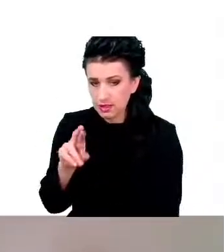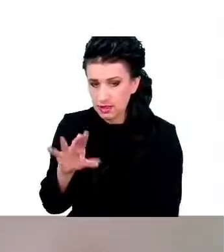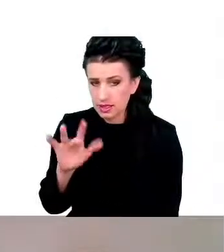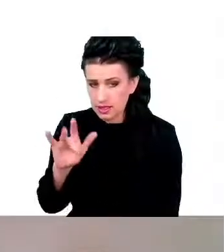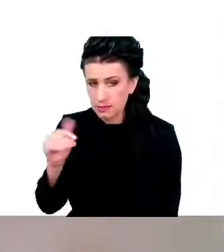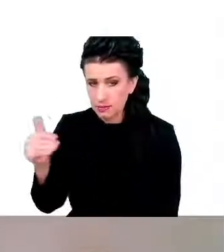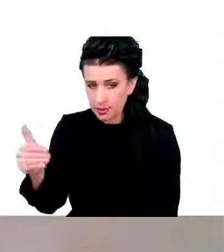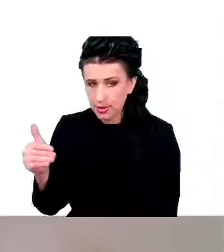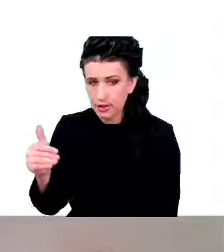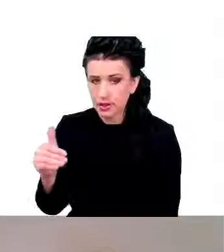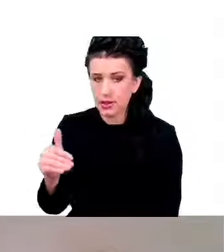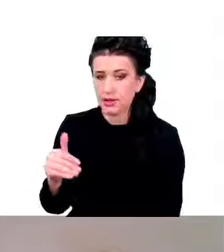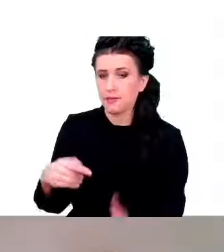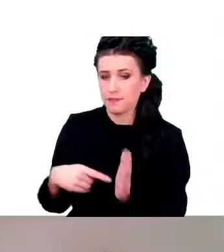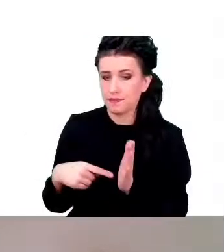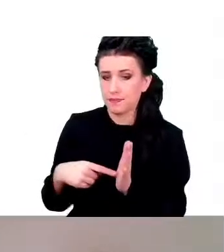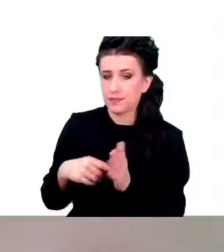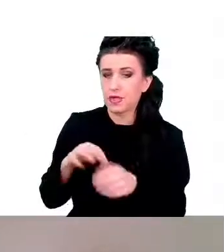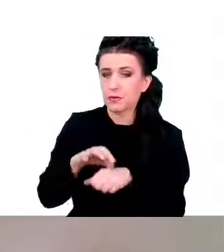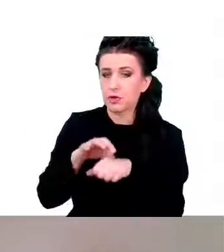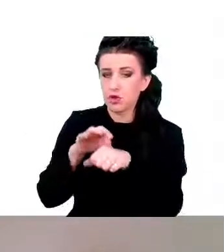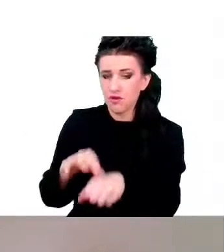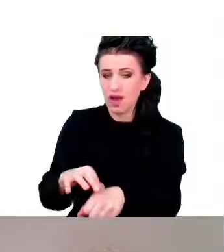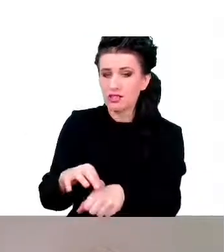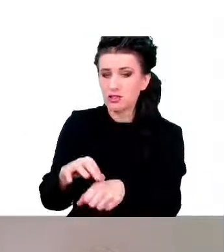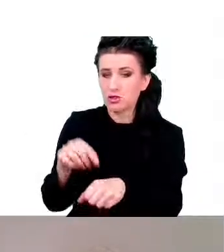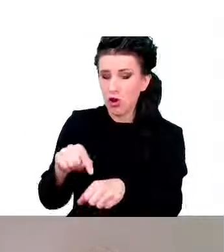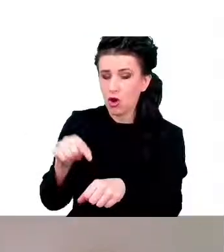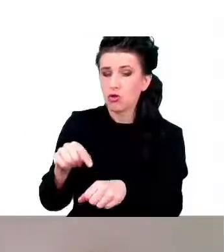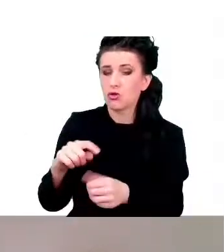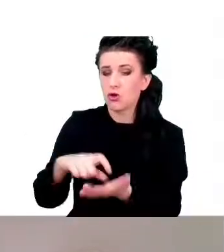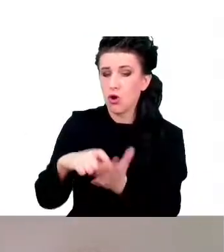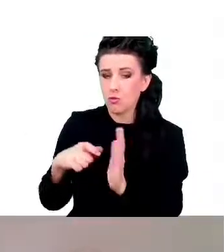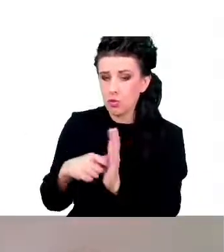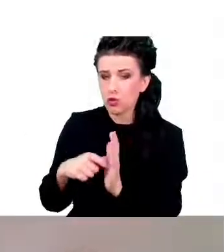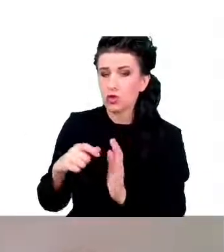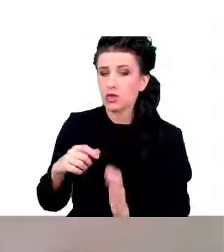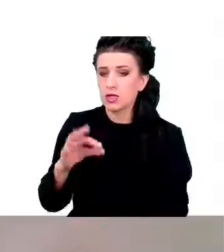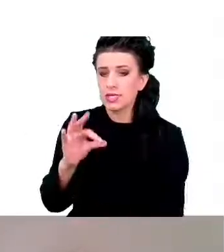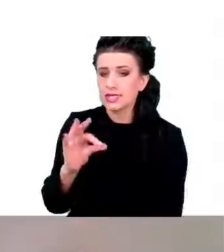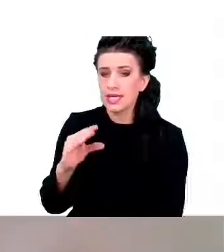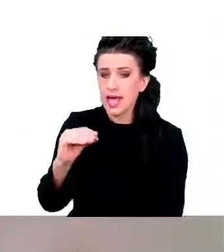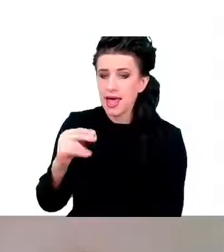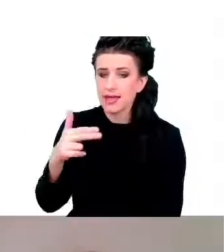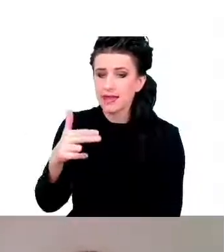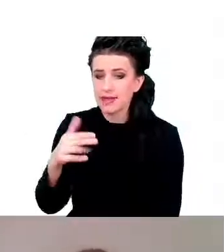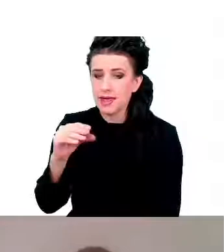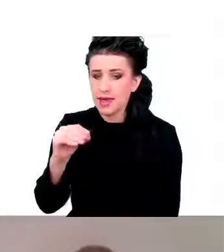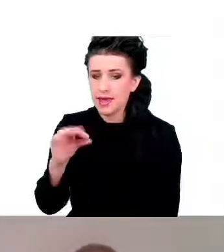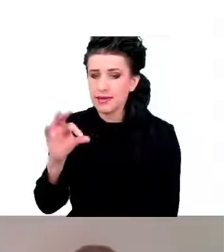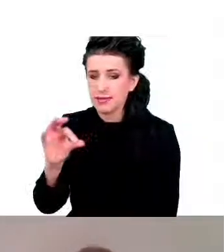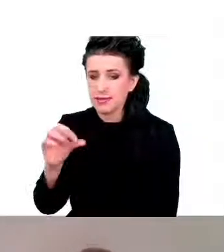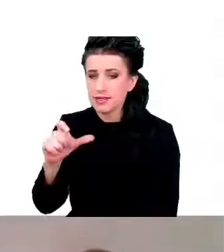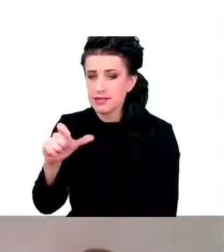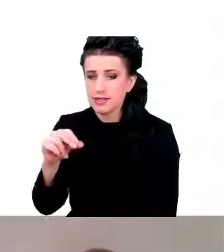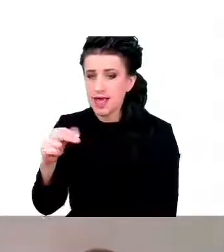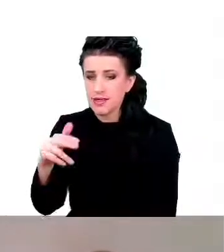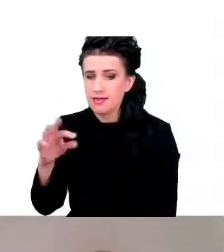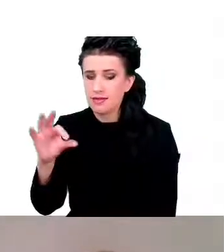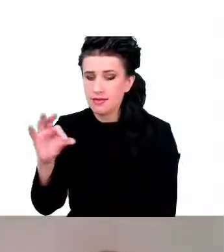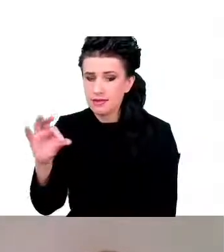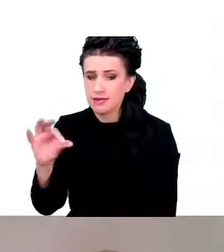prowadzi do tego, że komórka zamienia się w komórkę senescentną. Senescence to jest po angielsku takie starzenie,